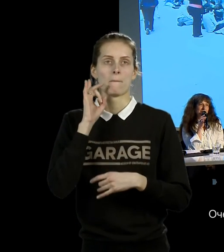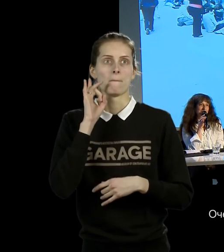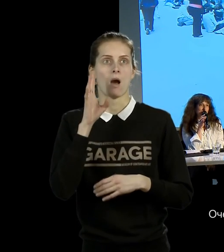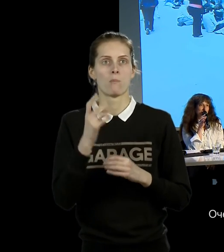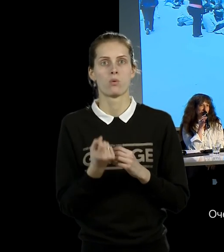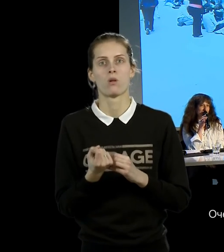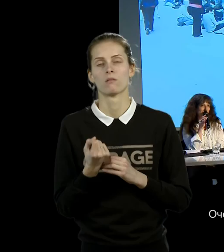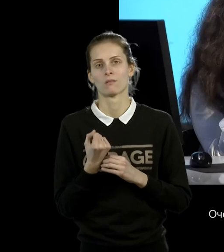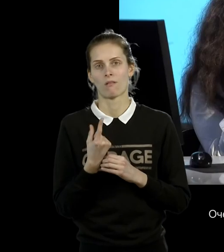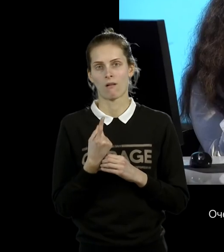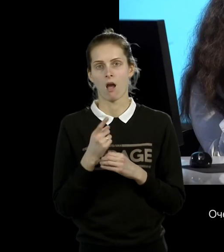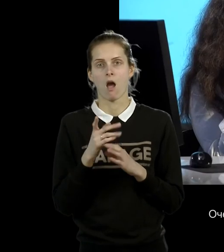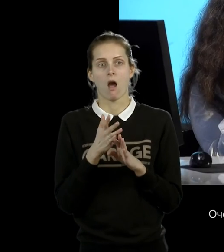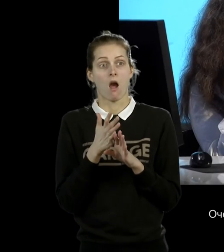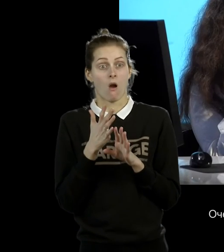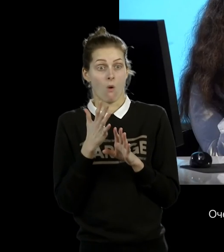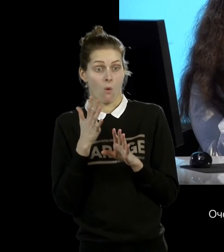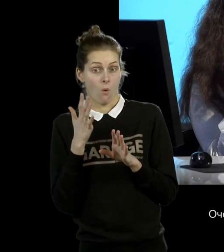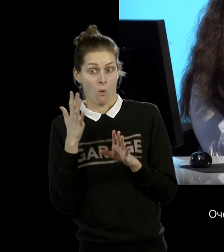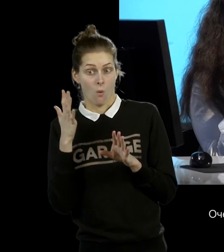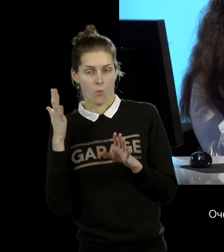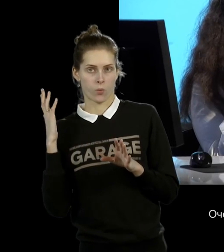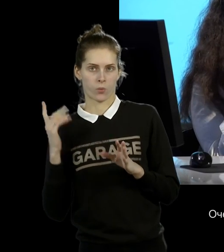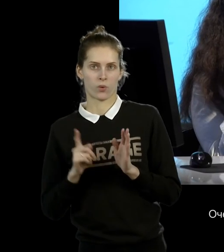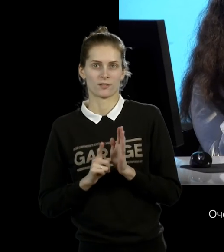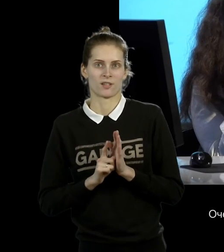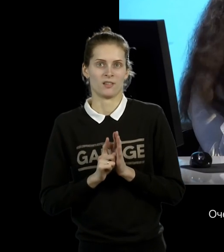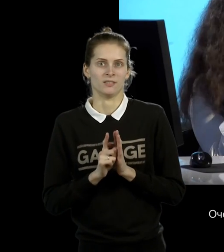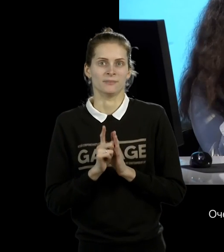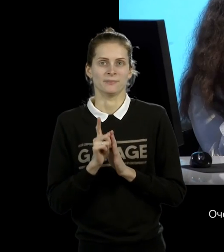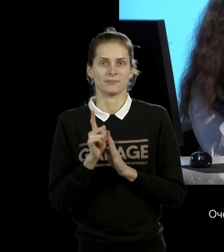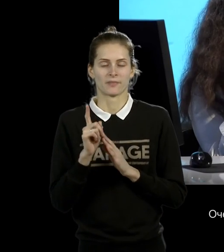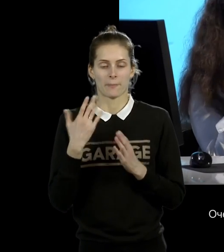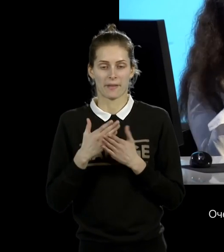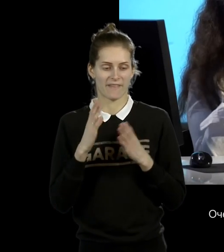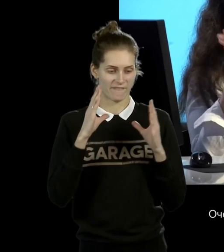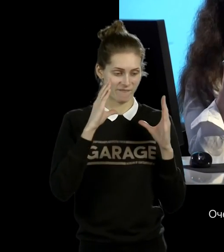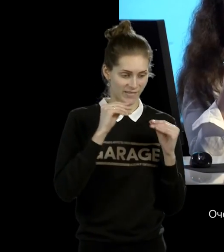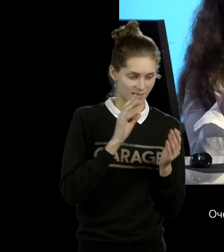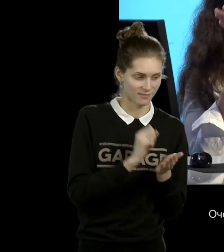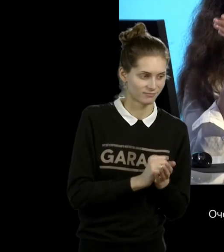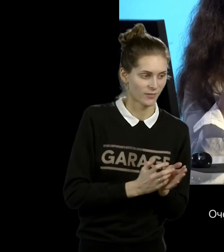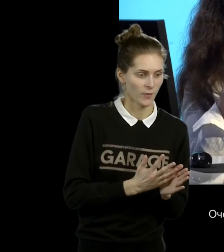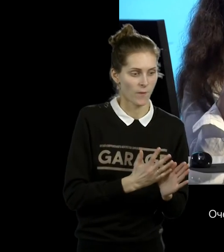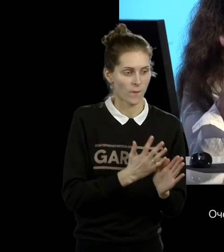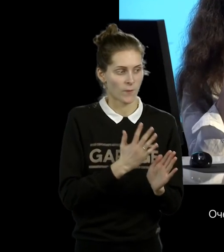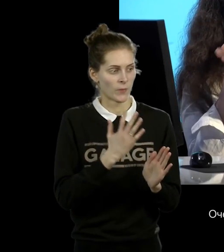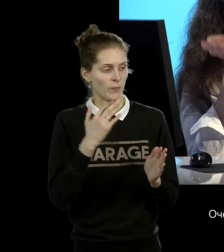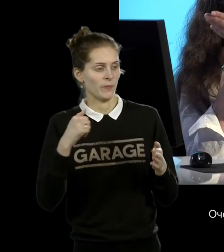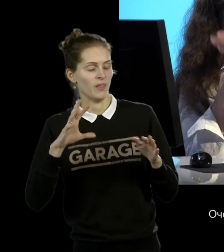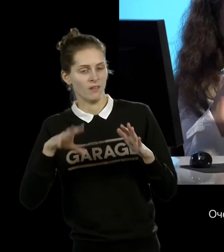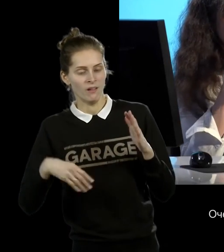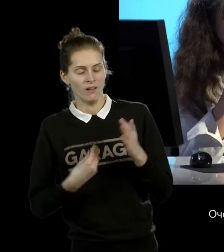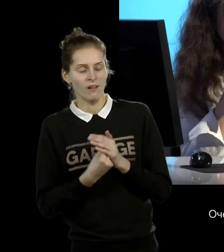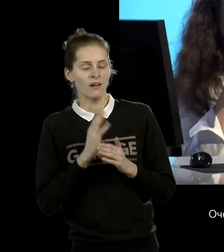посидеть и посмотреть в глаза в глаза Марине Абрамовича формировалась с вечера или с утра. Очередь, которая сидит и ждет